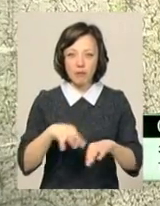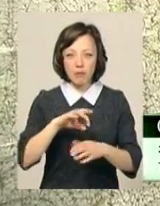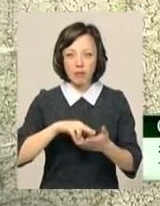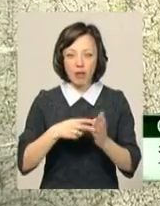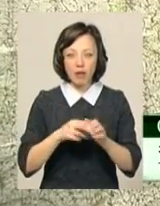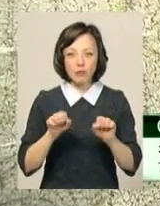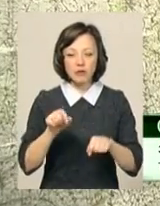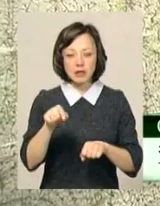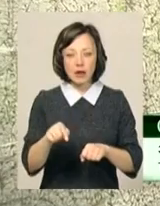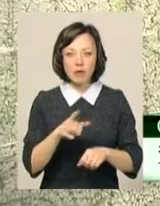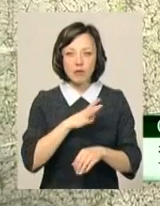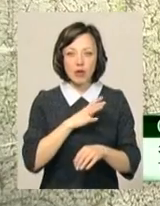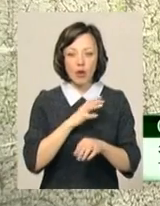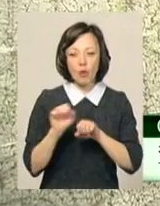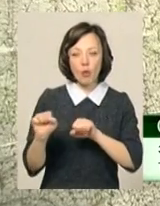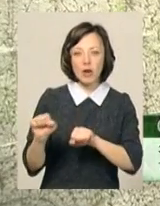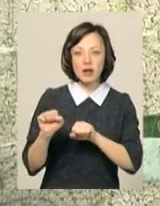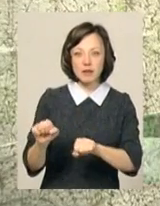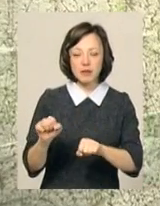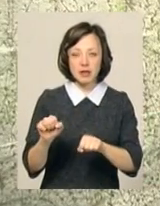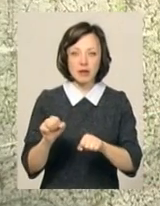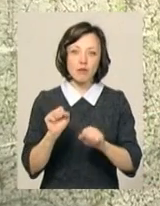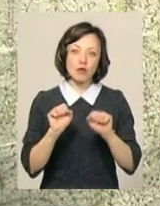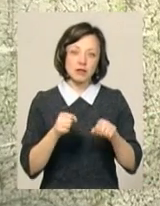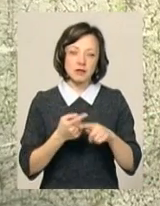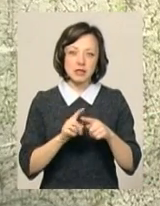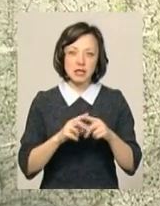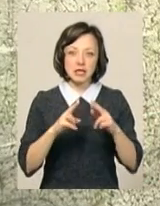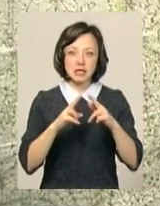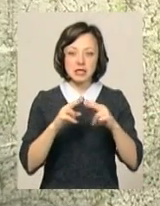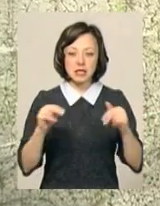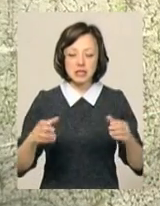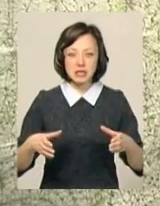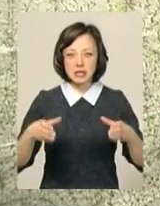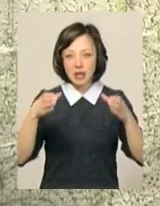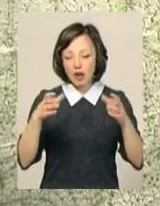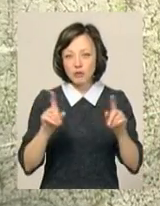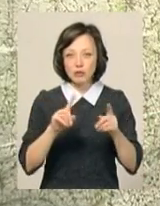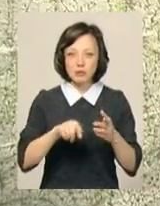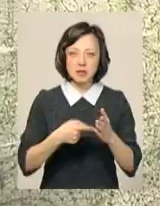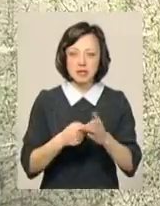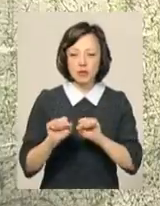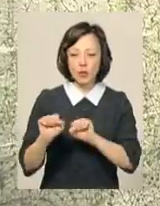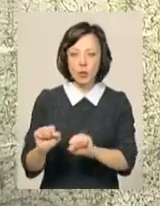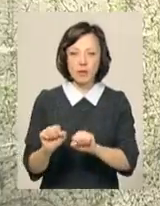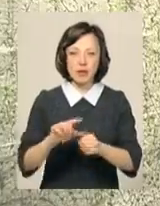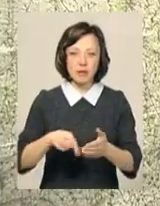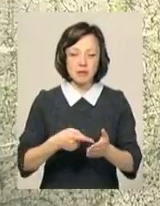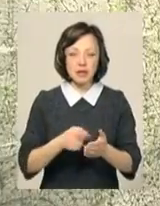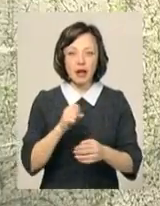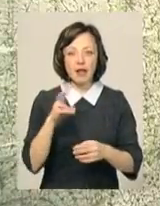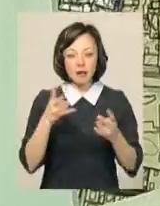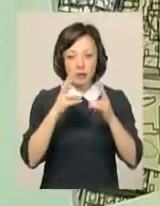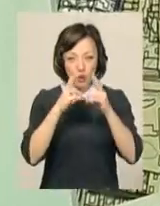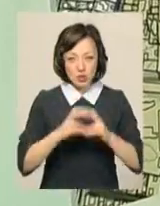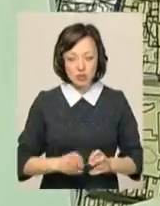знаходилися якісь укріплення пізньо-середньовічні. В тому числі, можливо, це було замчисько, а можливо, якісь міські укріплення міста. Але це треба